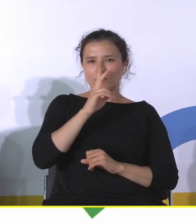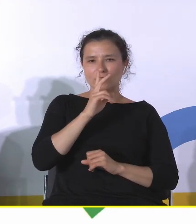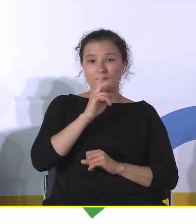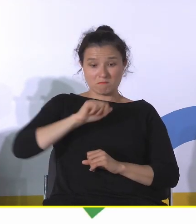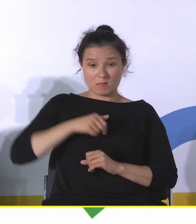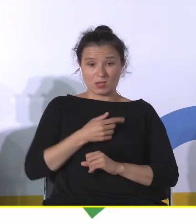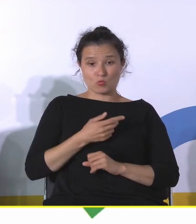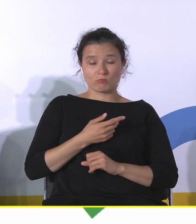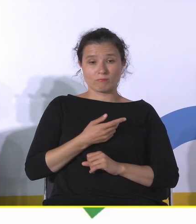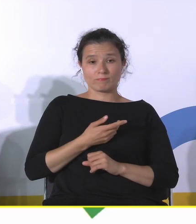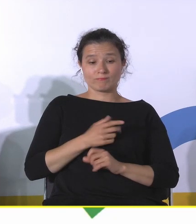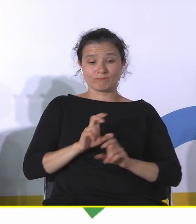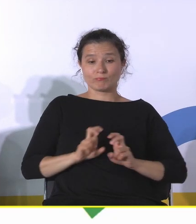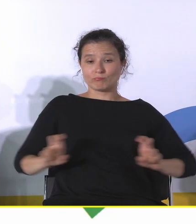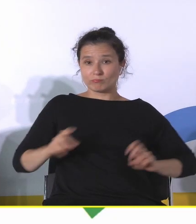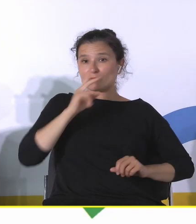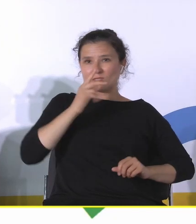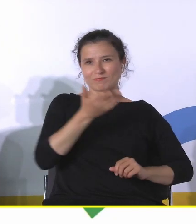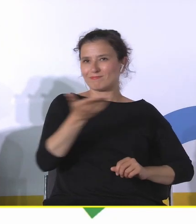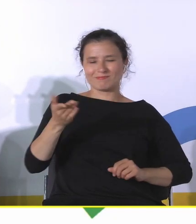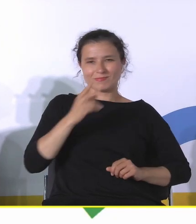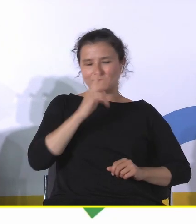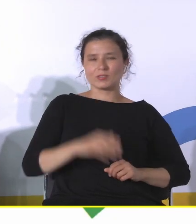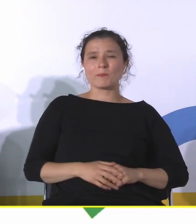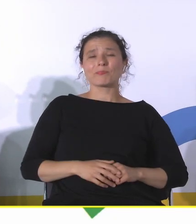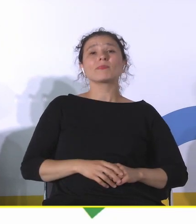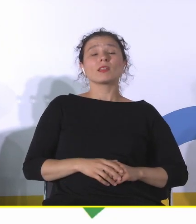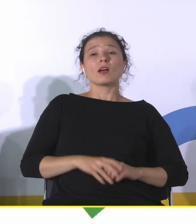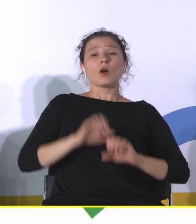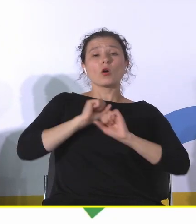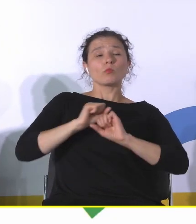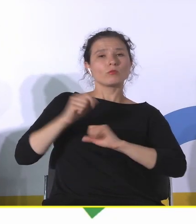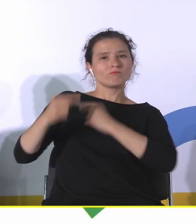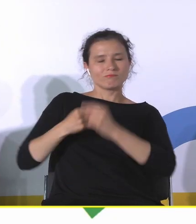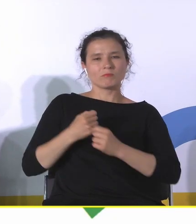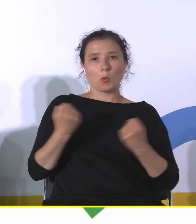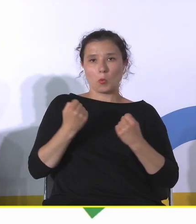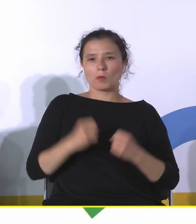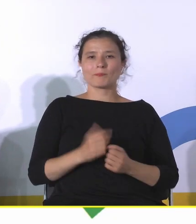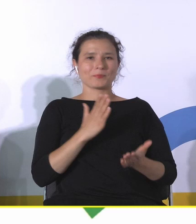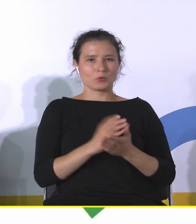I jeżeli mówimy o tej odporności, to mamy dużą odporność na to dziedzictwo. Już są. Dziękuję.